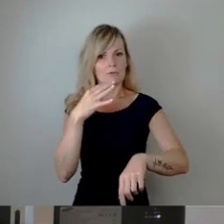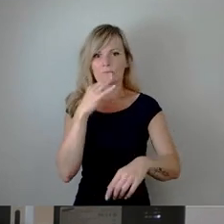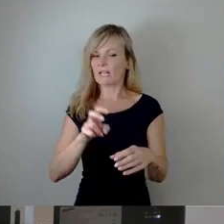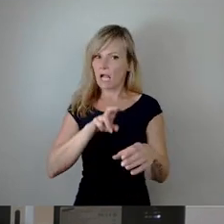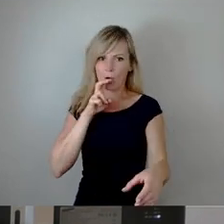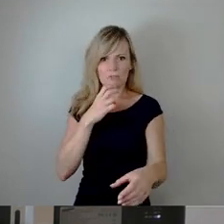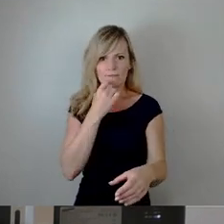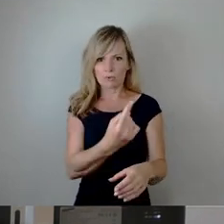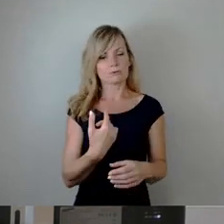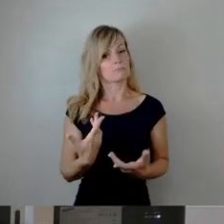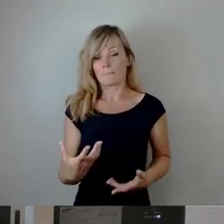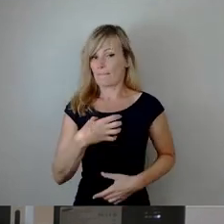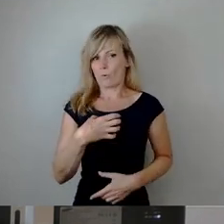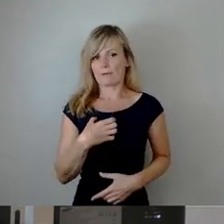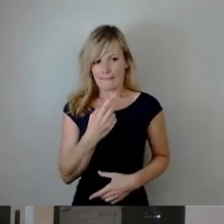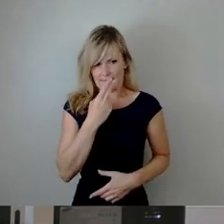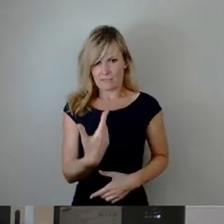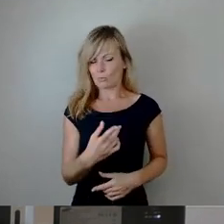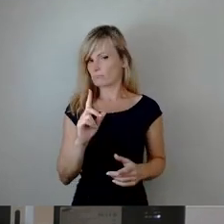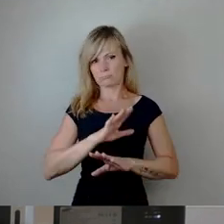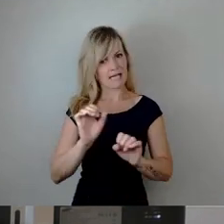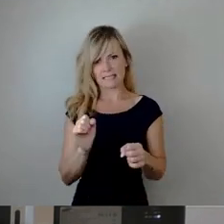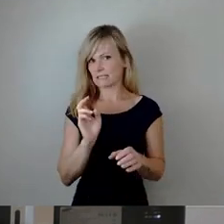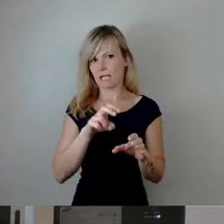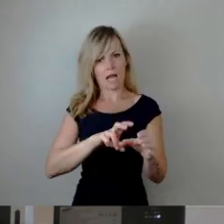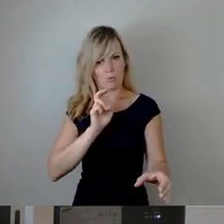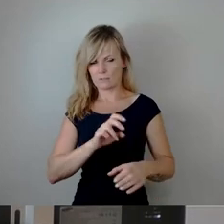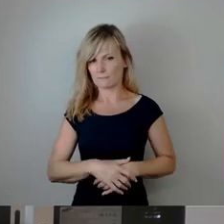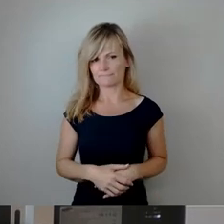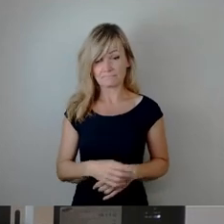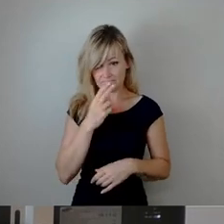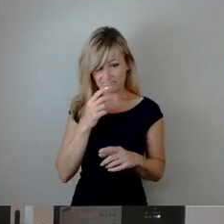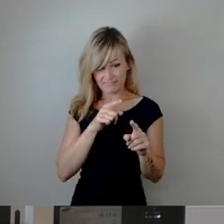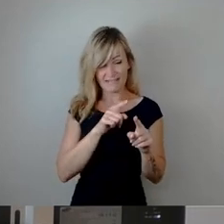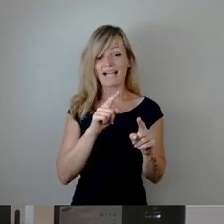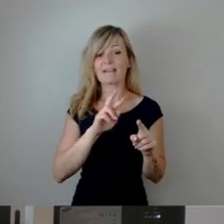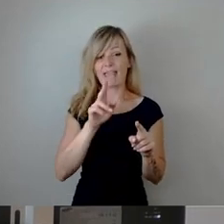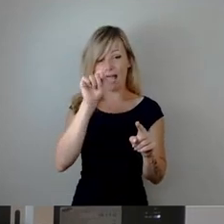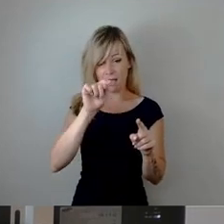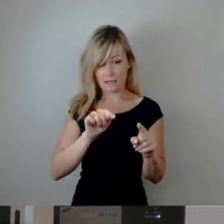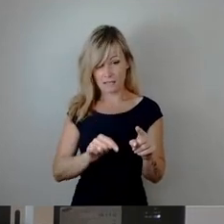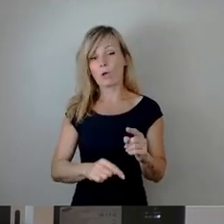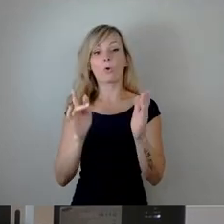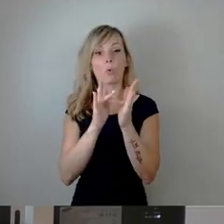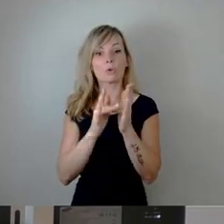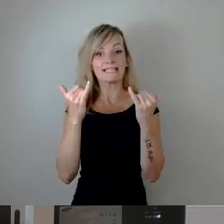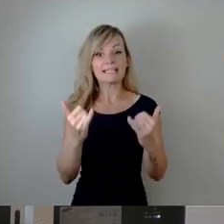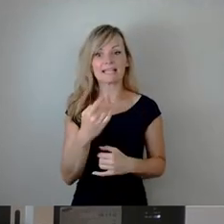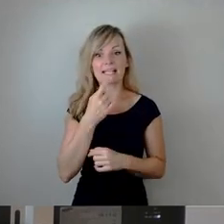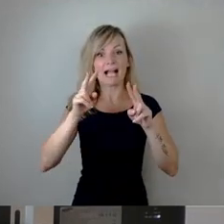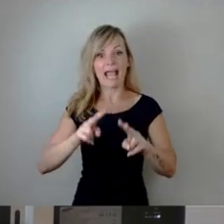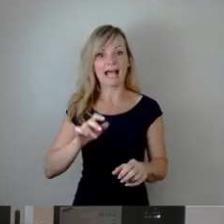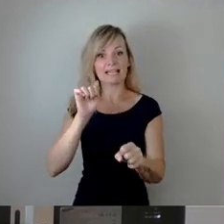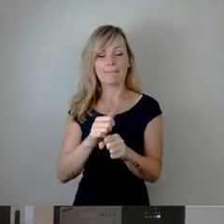dargelegt, ist es wohl so, dass bei keinem der Antragsteller die Gründe, mit denen er jetzt aus dem Ehrenamt entlassen werden